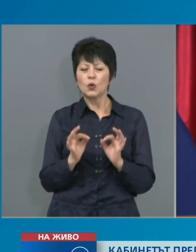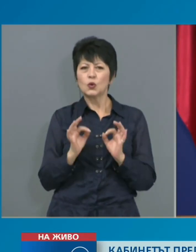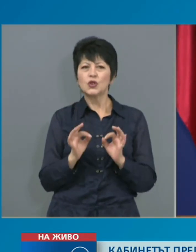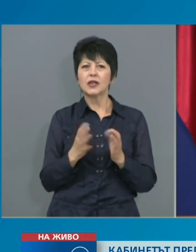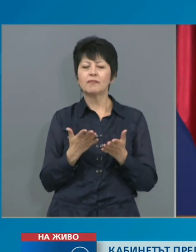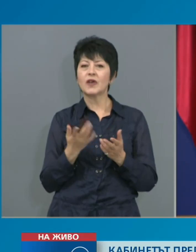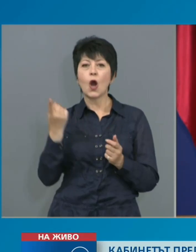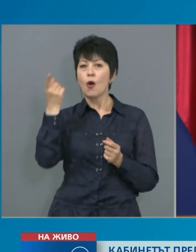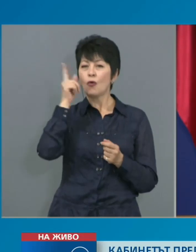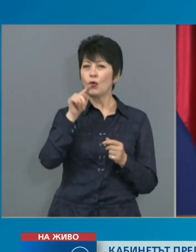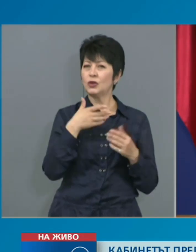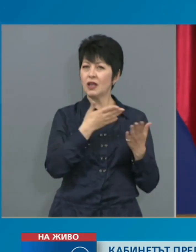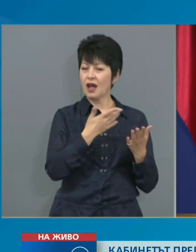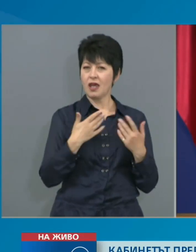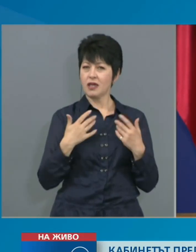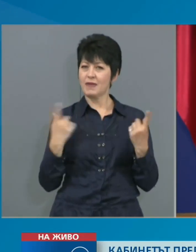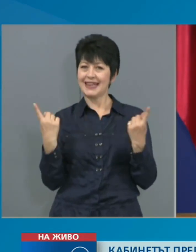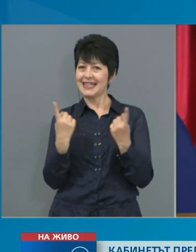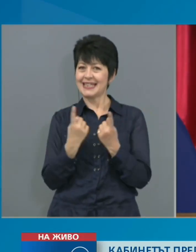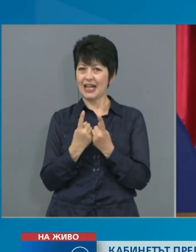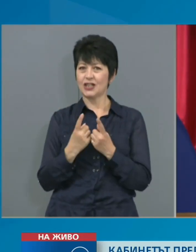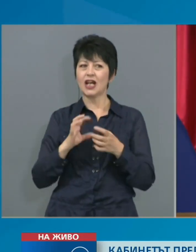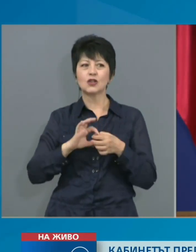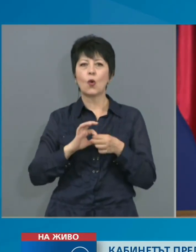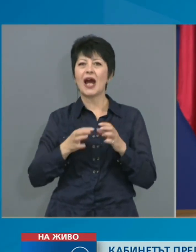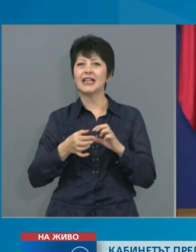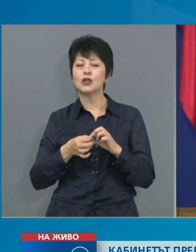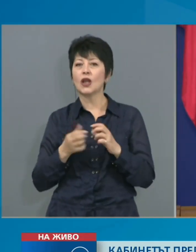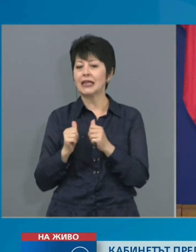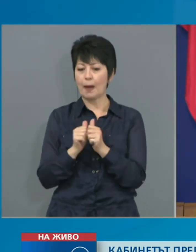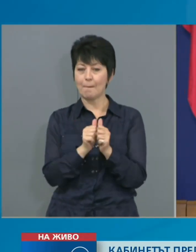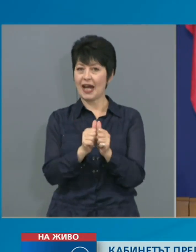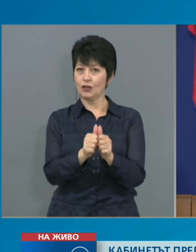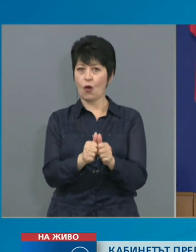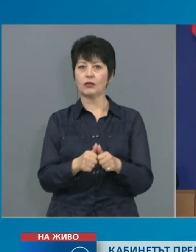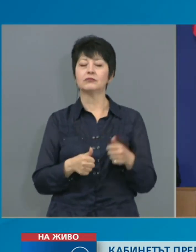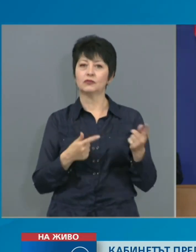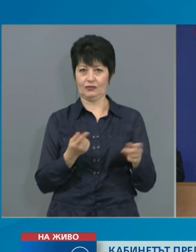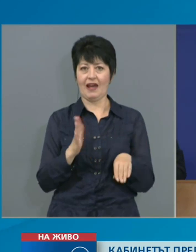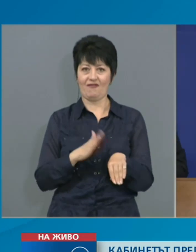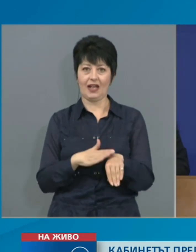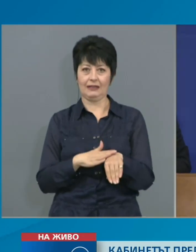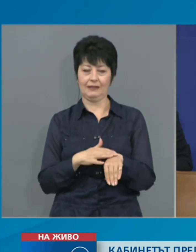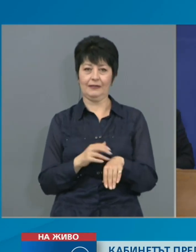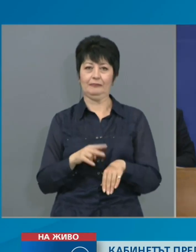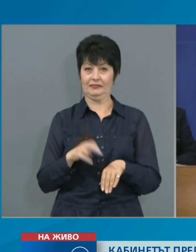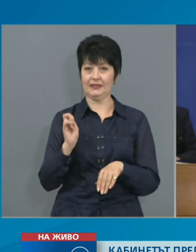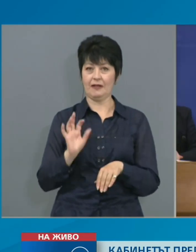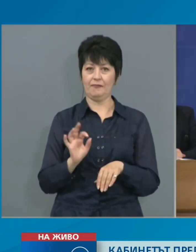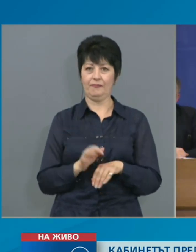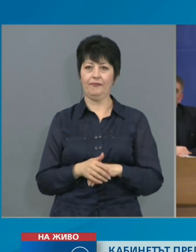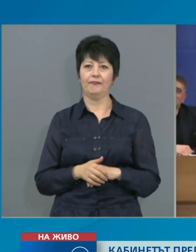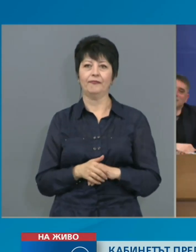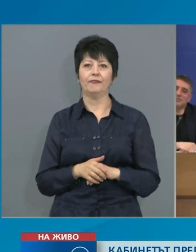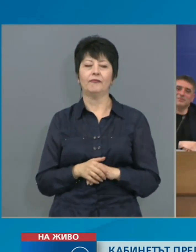които си... утре имате среща с коалиционните си партньори, доколкото знаем. Това е фактическо нещо. Фактическо е, да.